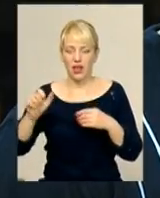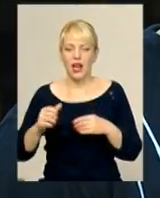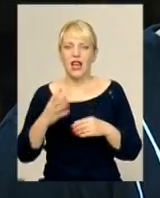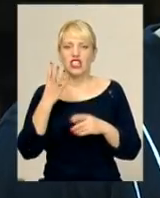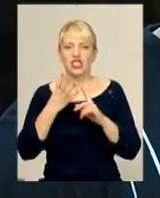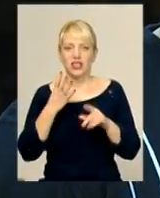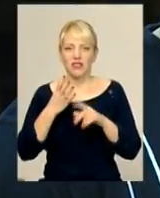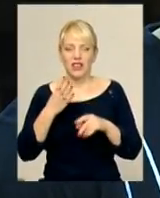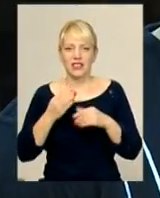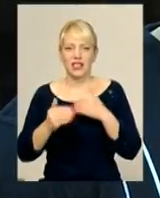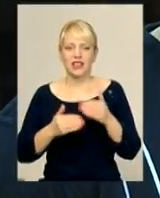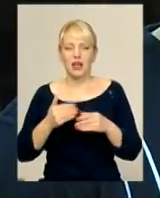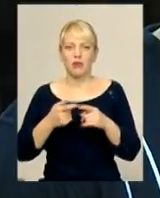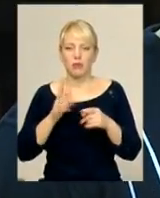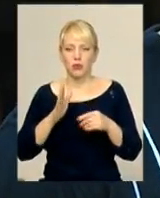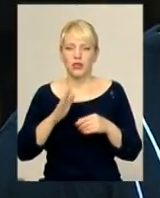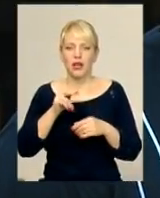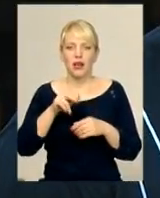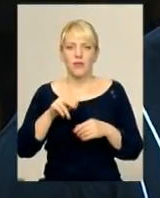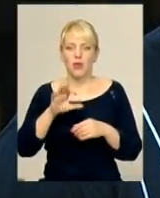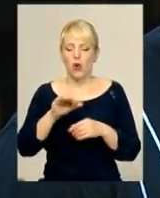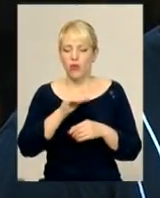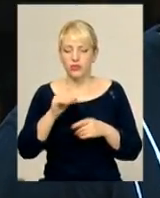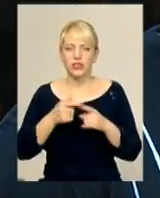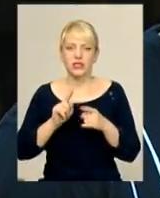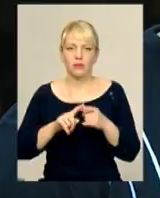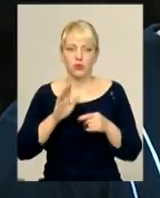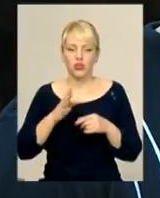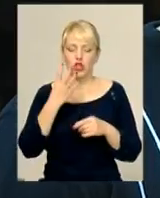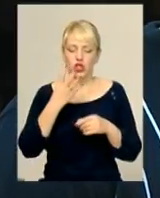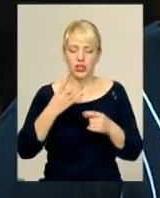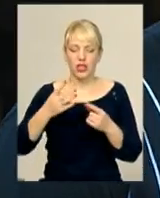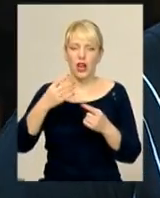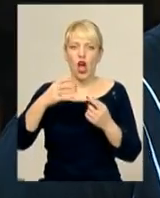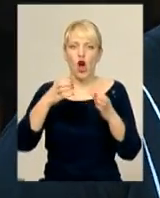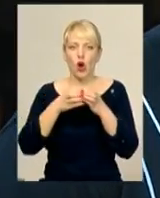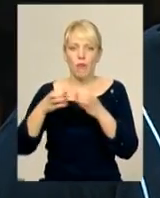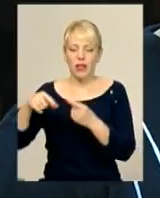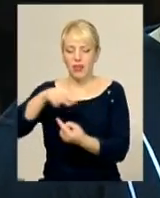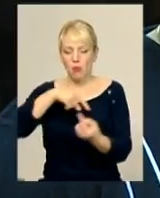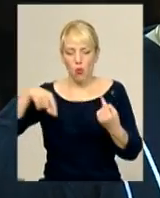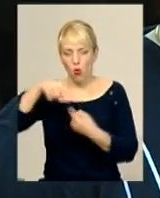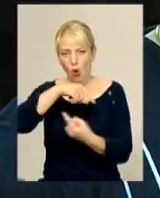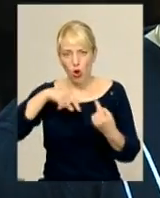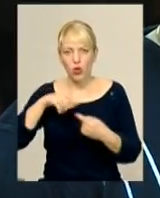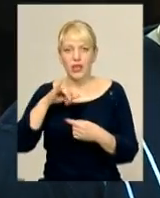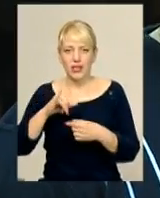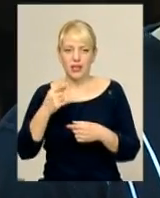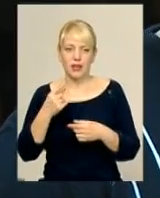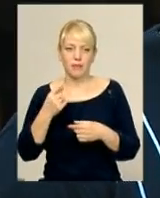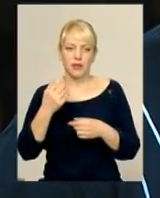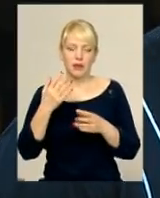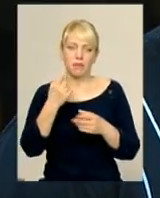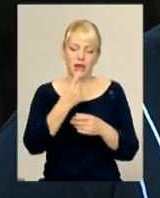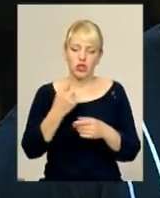як плей-оффовий, тобто по колу ще зіграють чотири команди. І вже далі п'ятий етап буде як за перше-друге